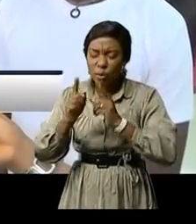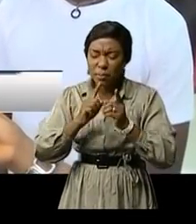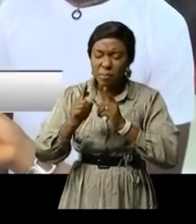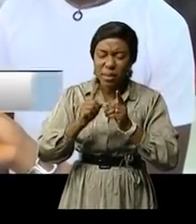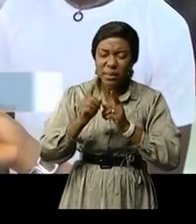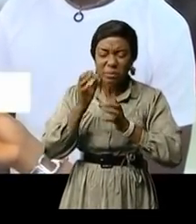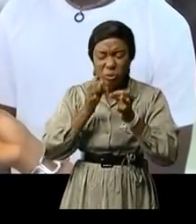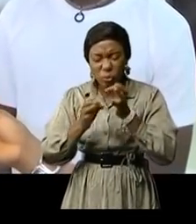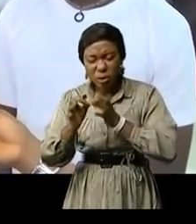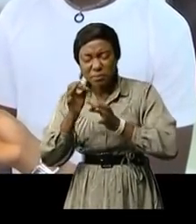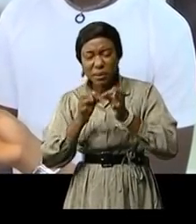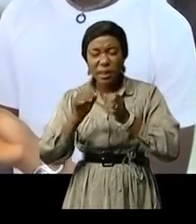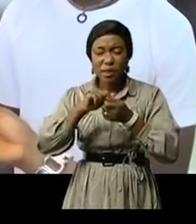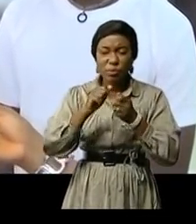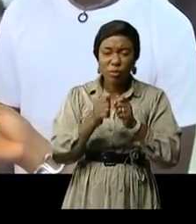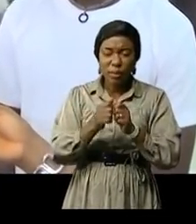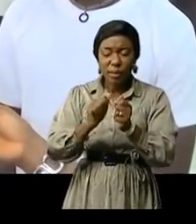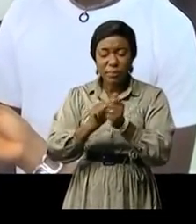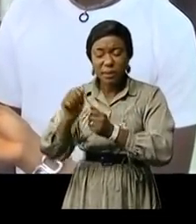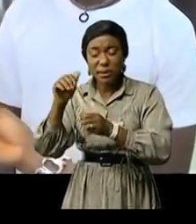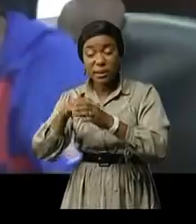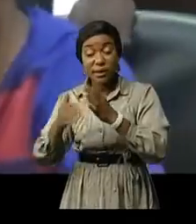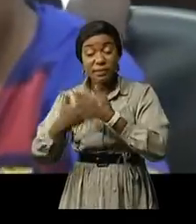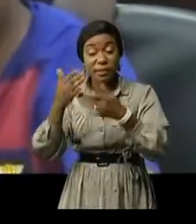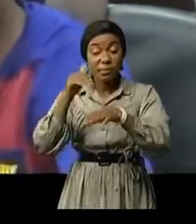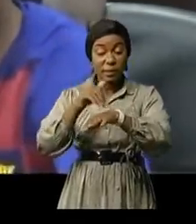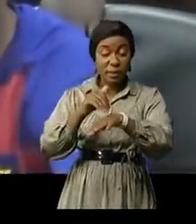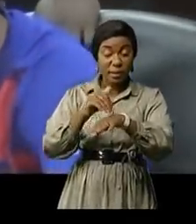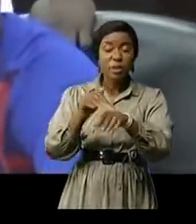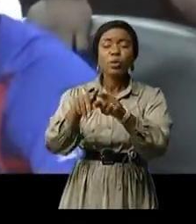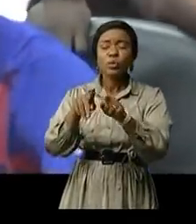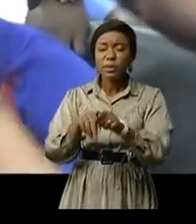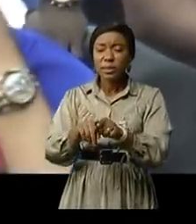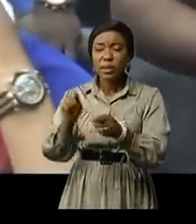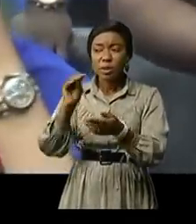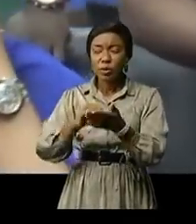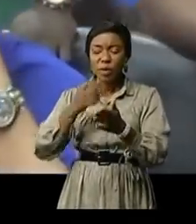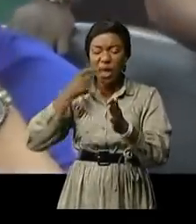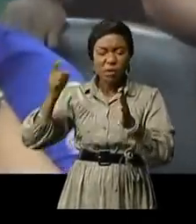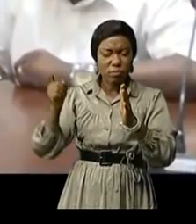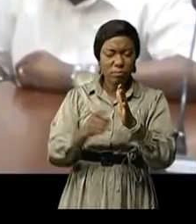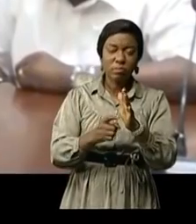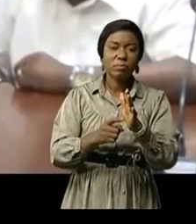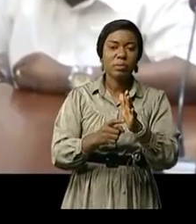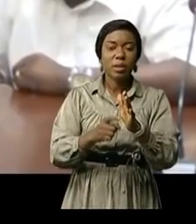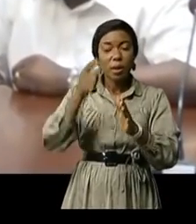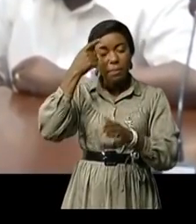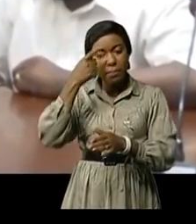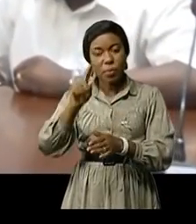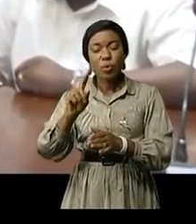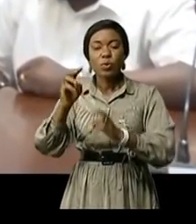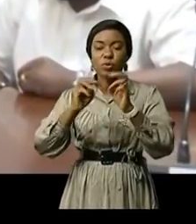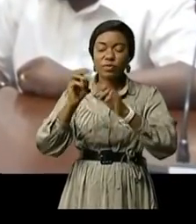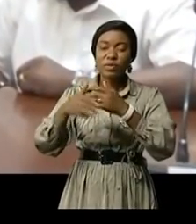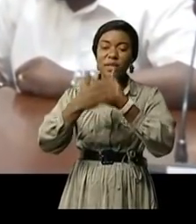qui s'est posée dans la ville de Matadi et il nous a aussi instruit en même temps pour qu'au niveau de la